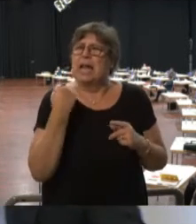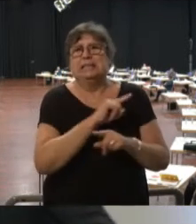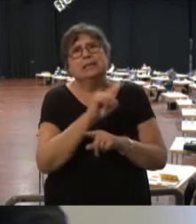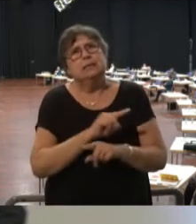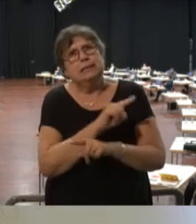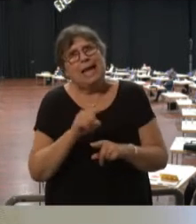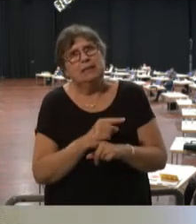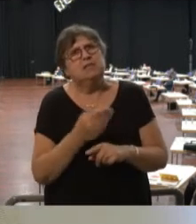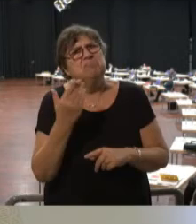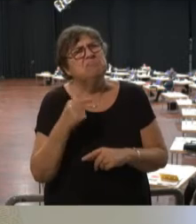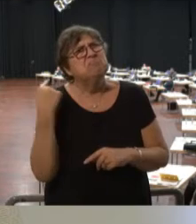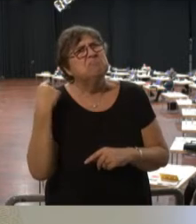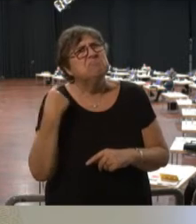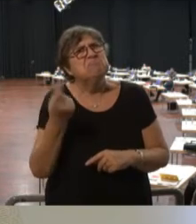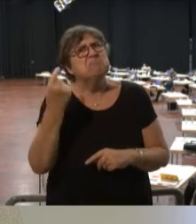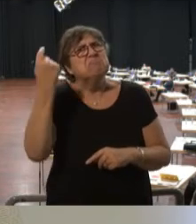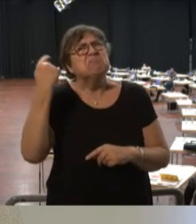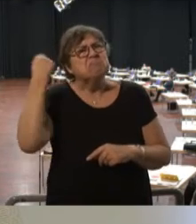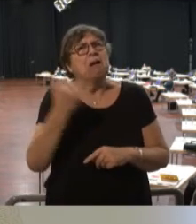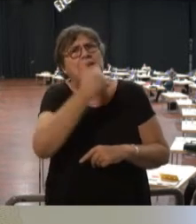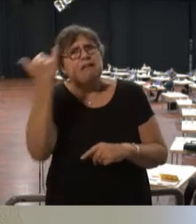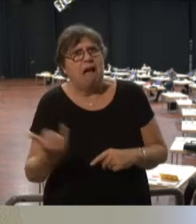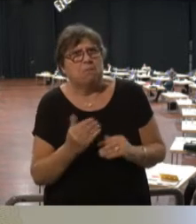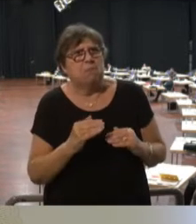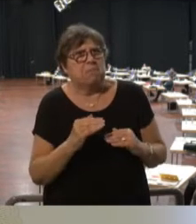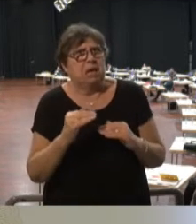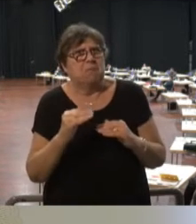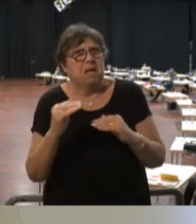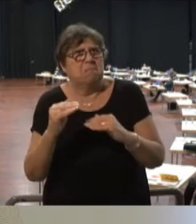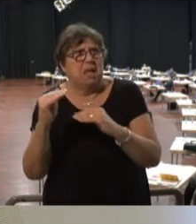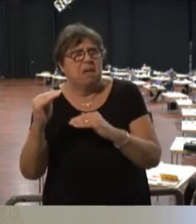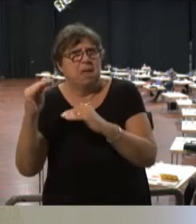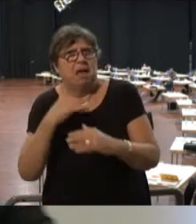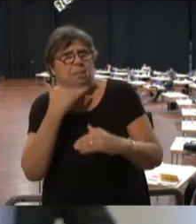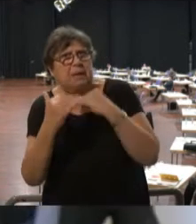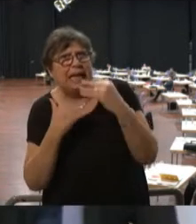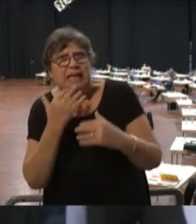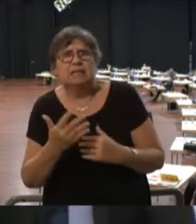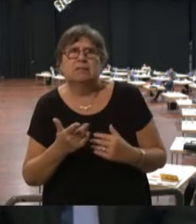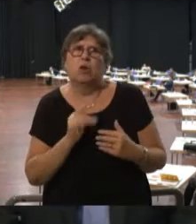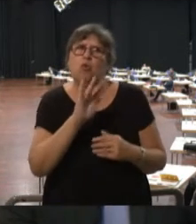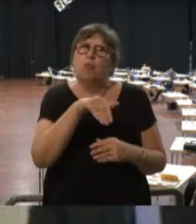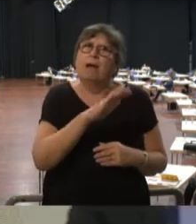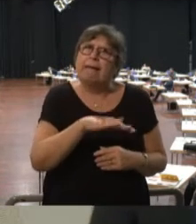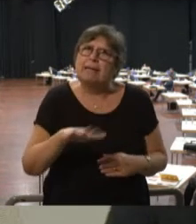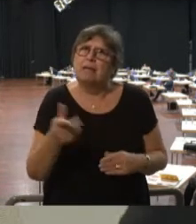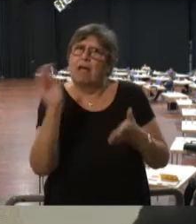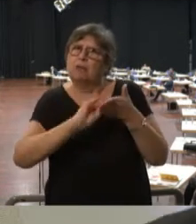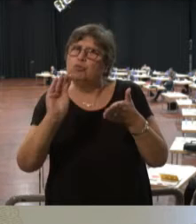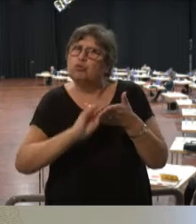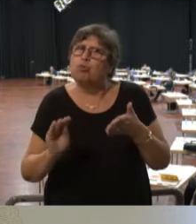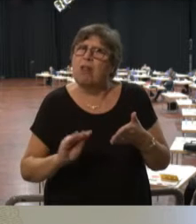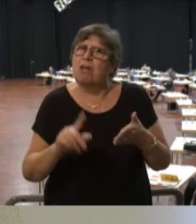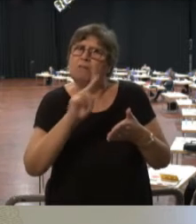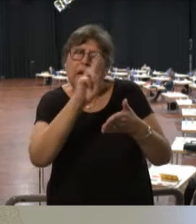Zeit, in den letzten Jahren, kamen mehr und mehr Berichte auf über Kinder, die in der Schule nicht